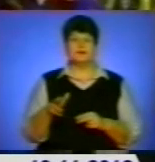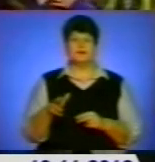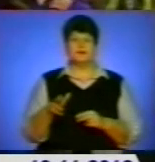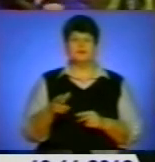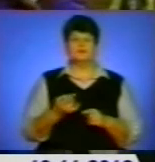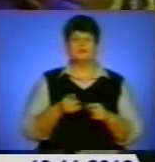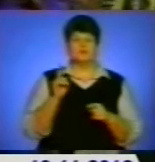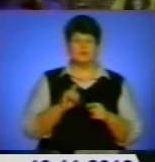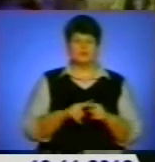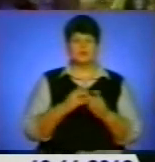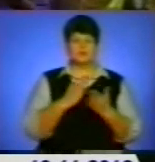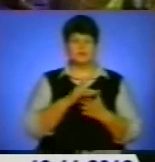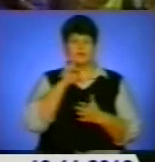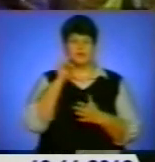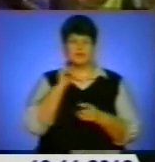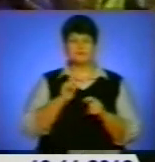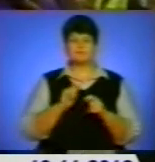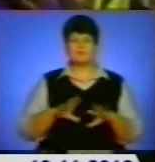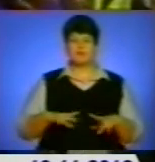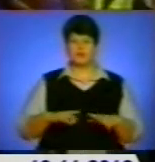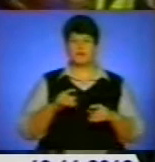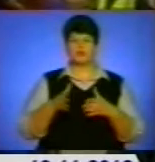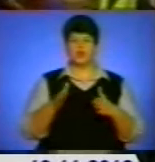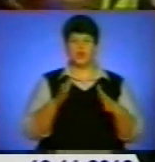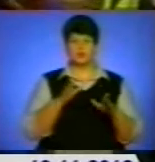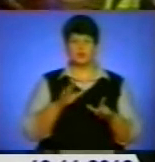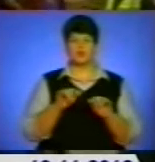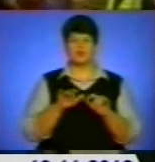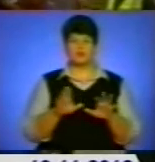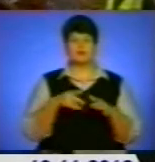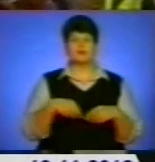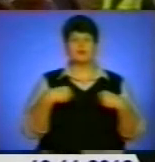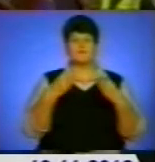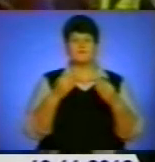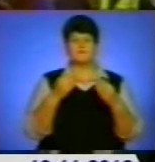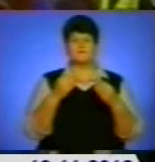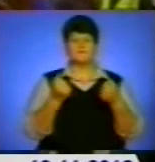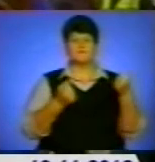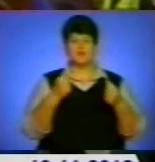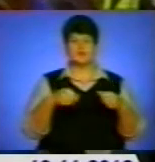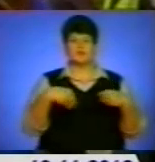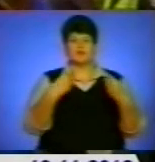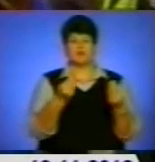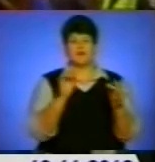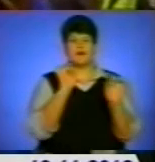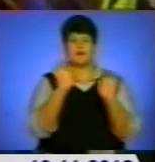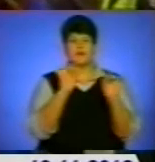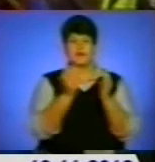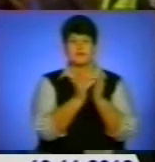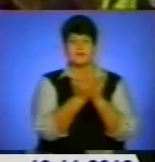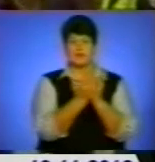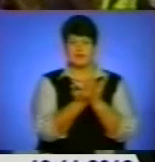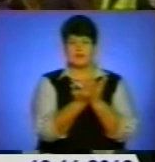задіяні юні інспектори дорожнього руху, які водіям вручають рекламні буклети,